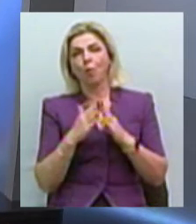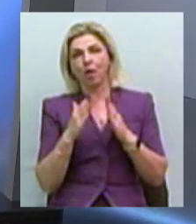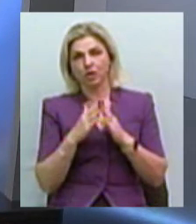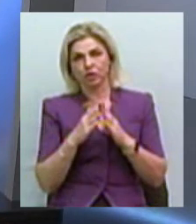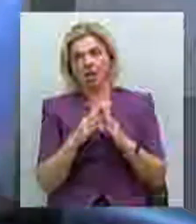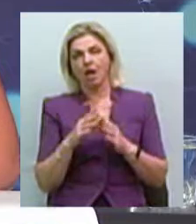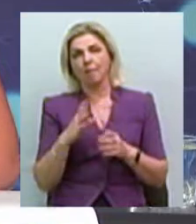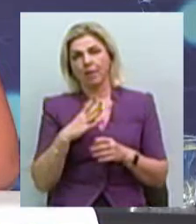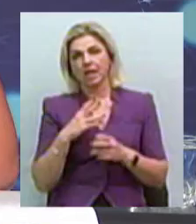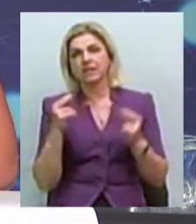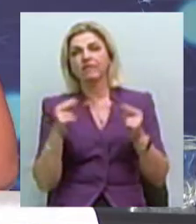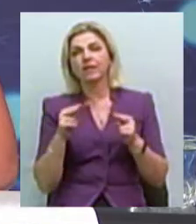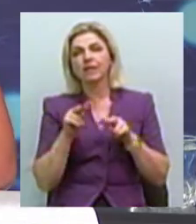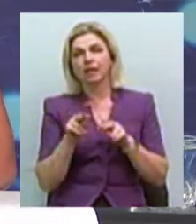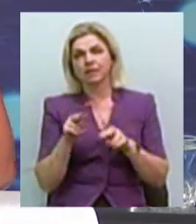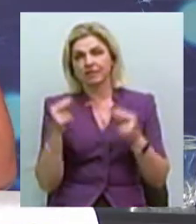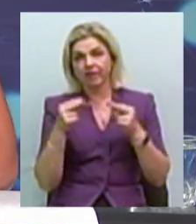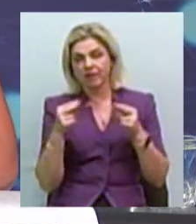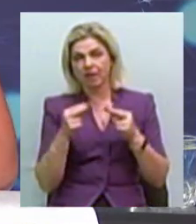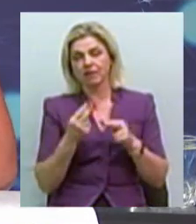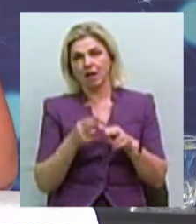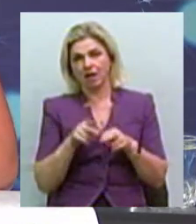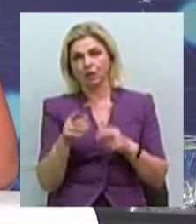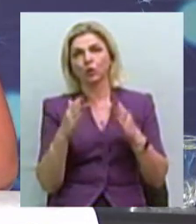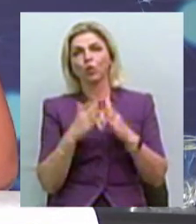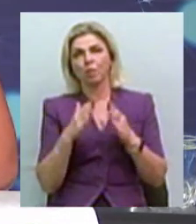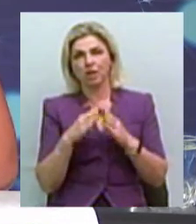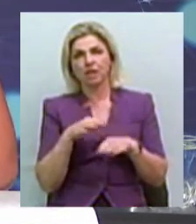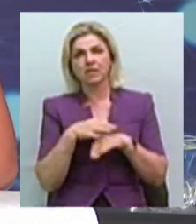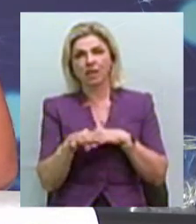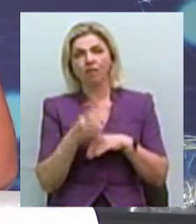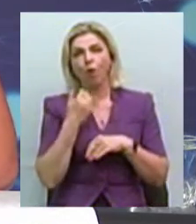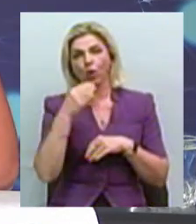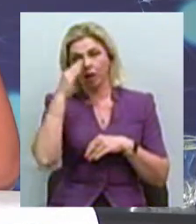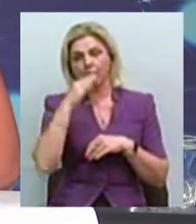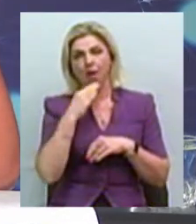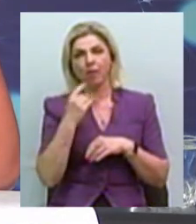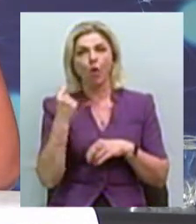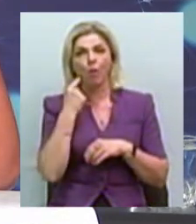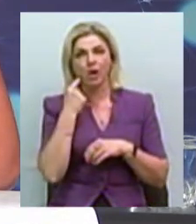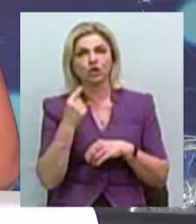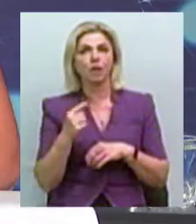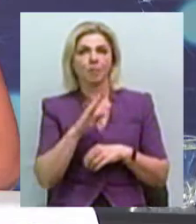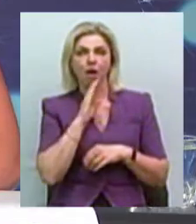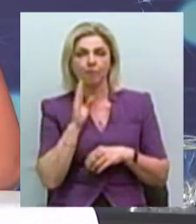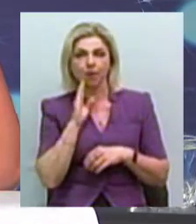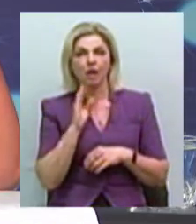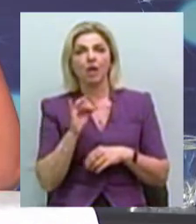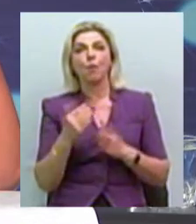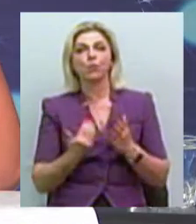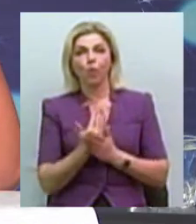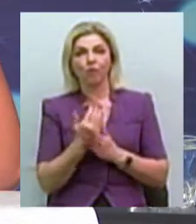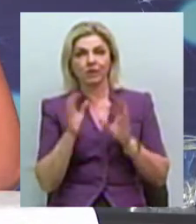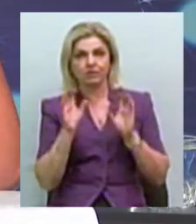свідками домашнього насильства, навіть коли, наприклад, батько ображає матір. Але якщо це відбувалося на очах дитини, то так само за новим законом,